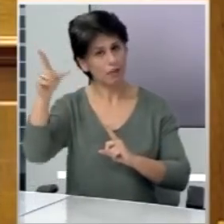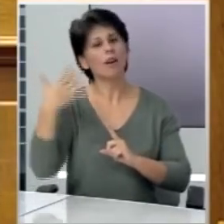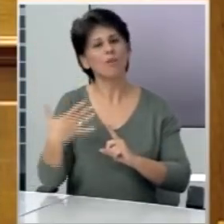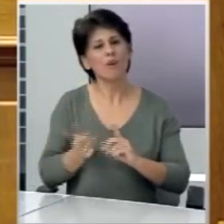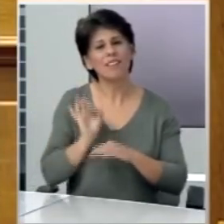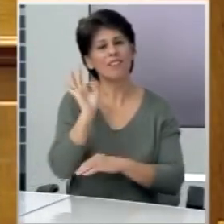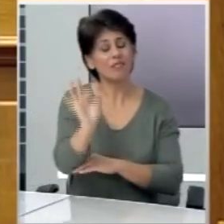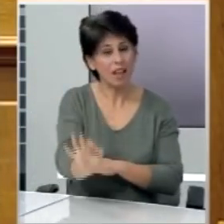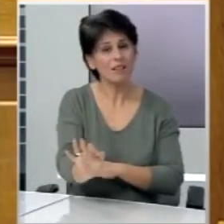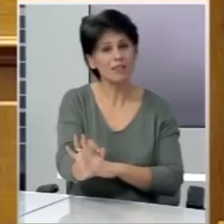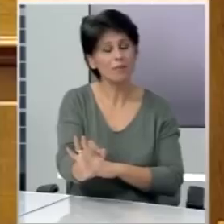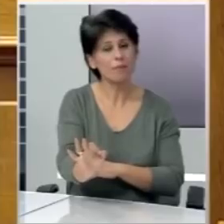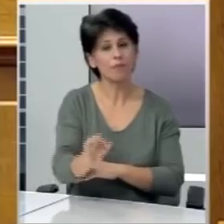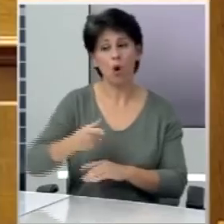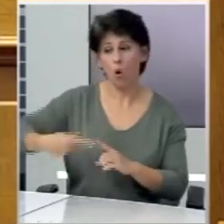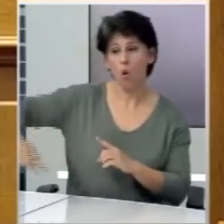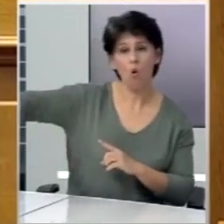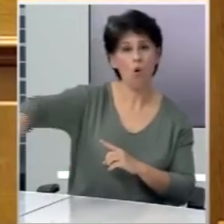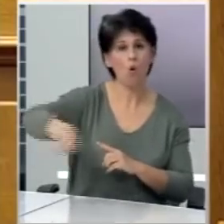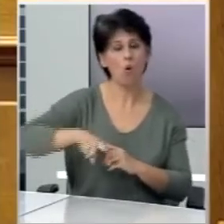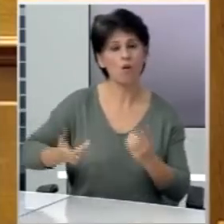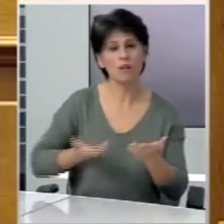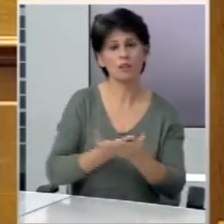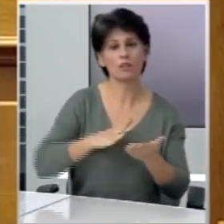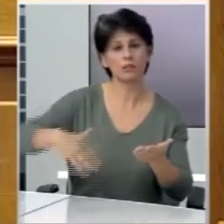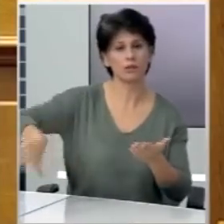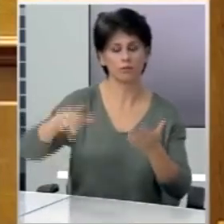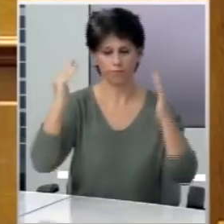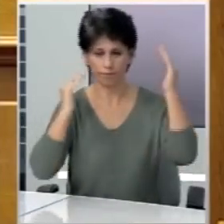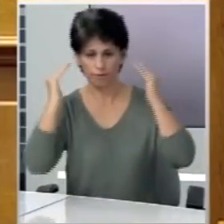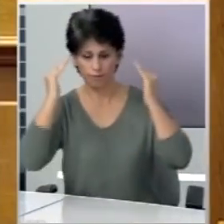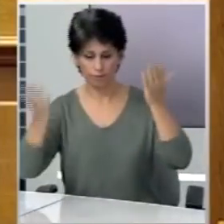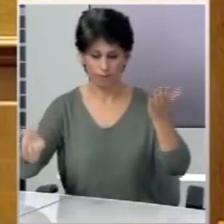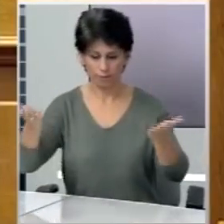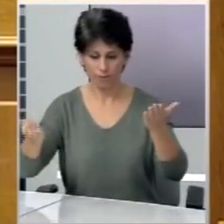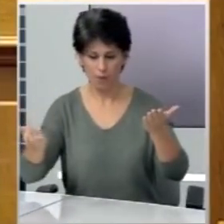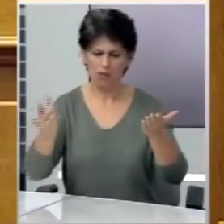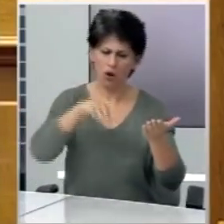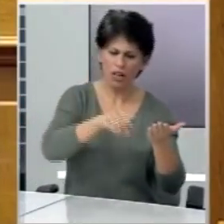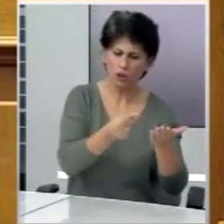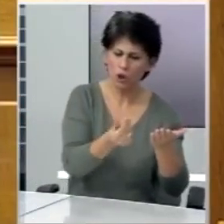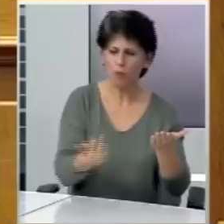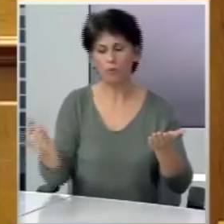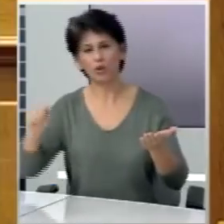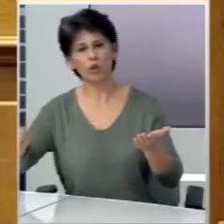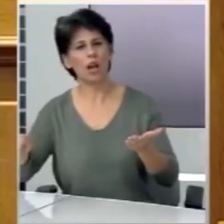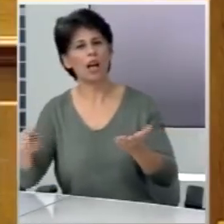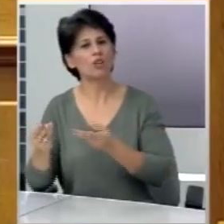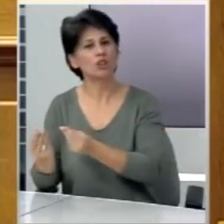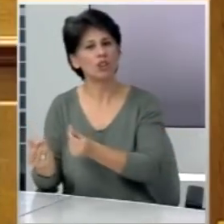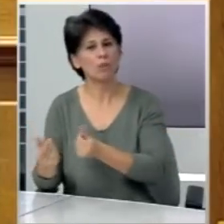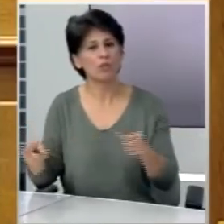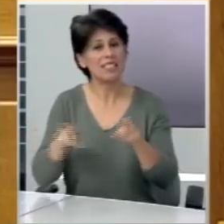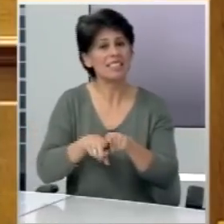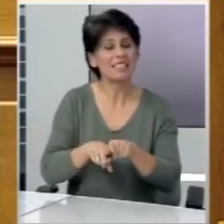έχετε φτάσει στο σημείο, όλοι σας να θέλετε στο λαό το δίλημα με τον ένα ή άλλο τρόπο, συνεκμετάλλευση,